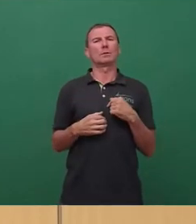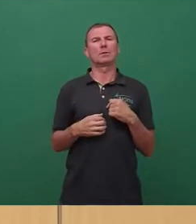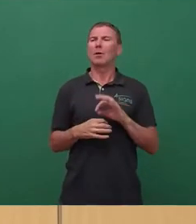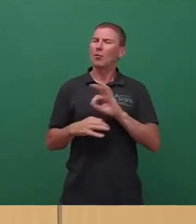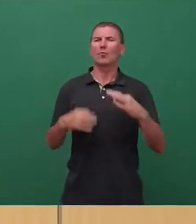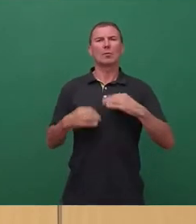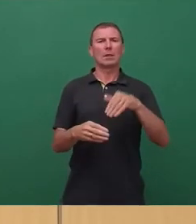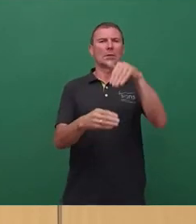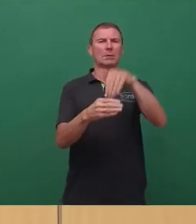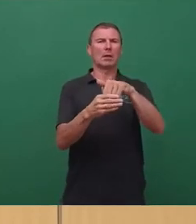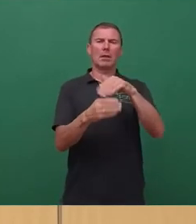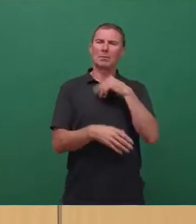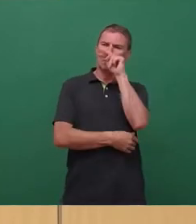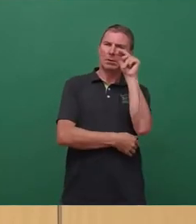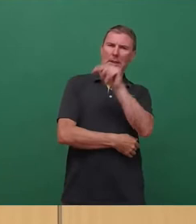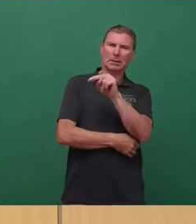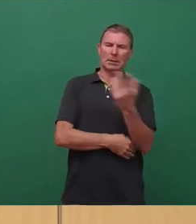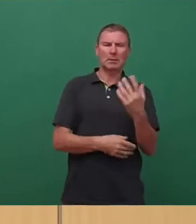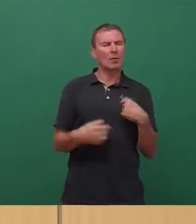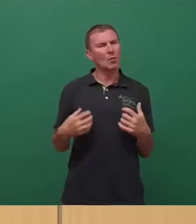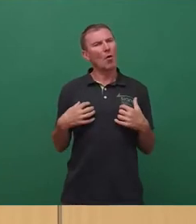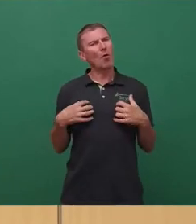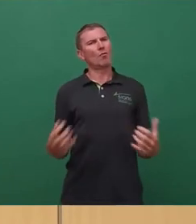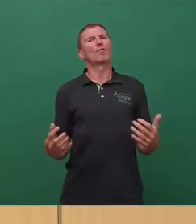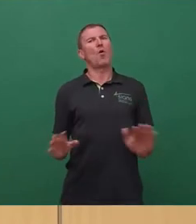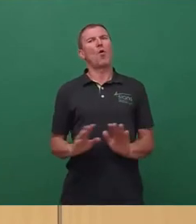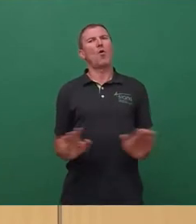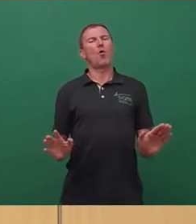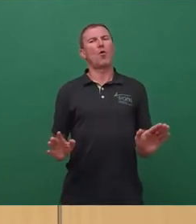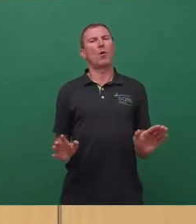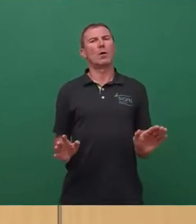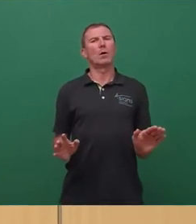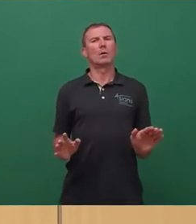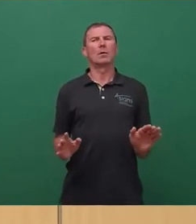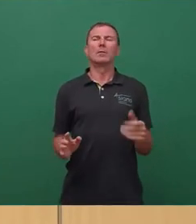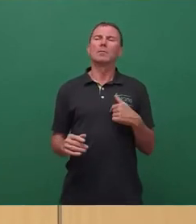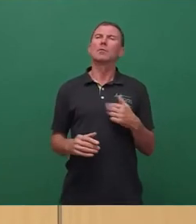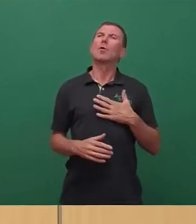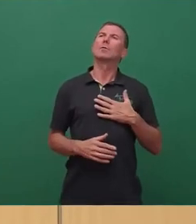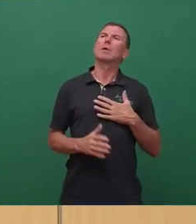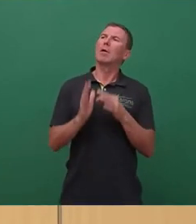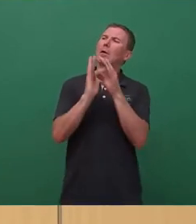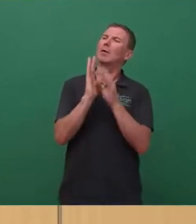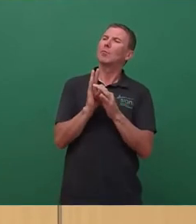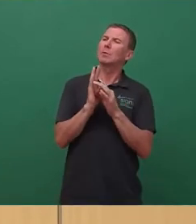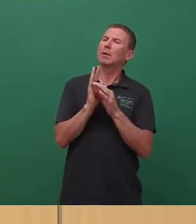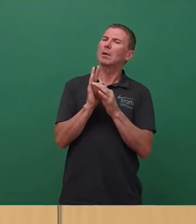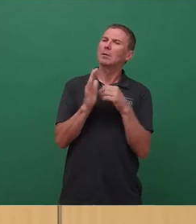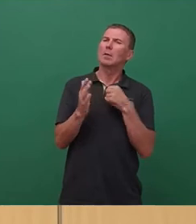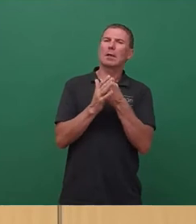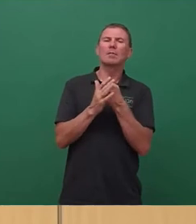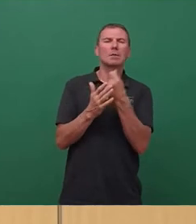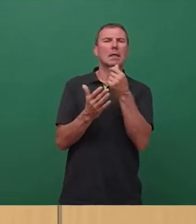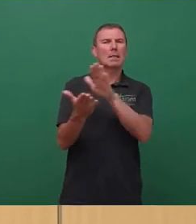auch aus unserer Sicht sind wir sehr glücklich, dass wir bei uns ein wichtiges Anliegen dafür gekämpft haben, dass das drin bleibt.